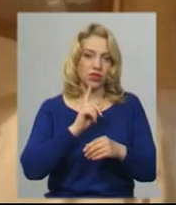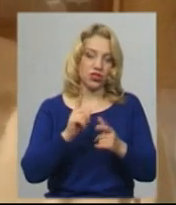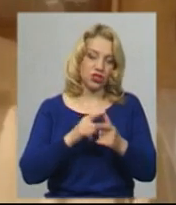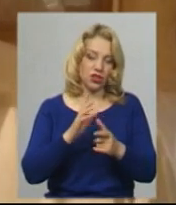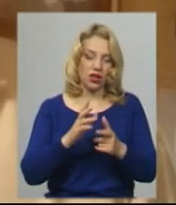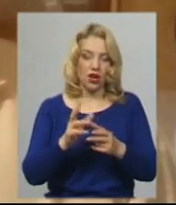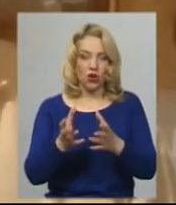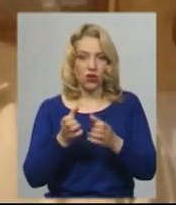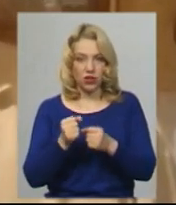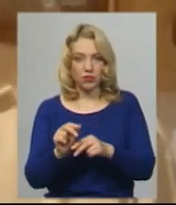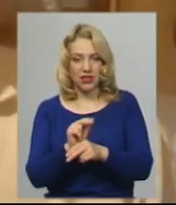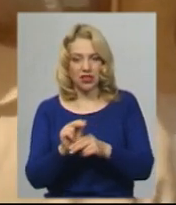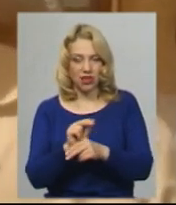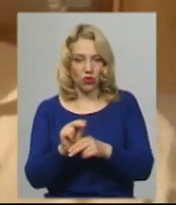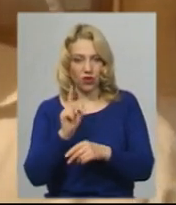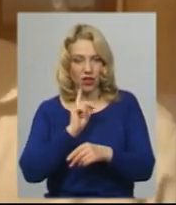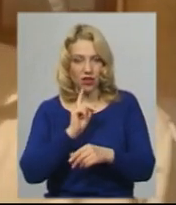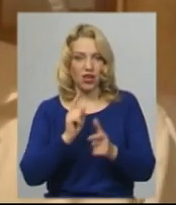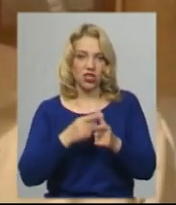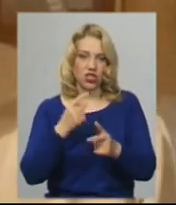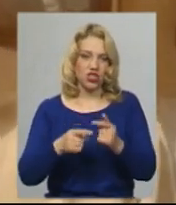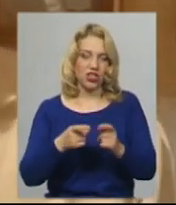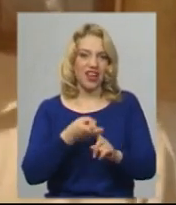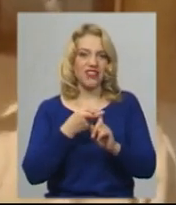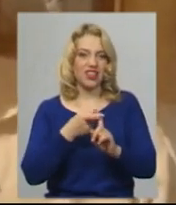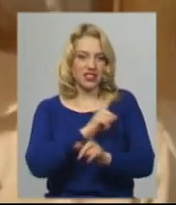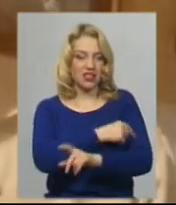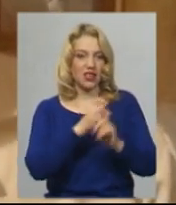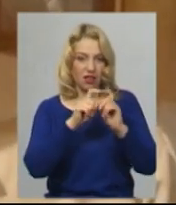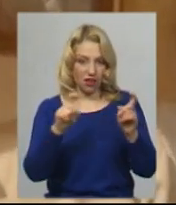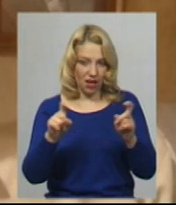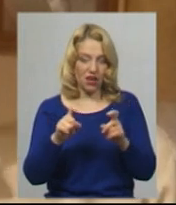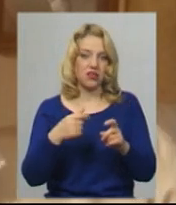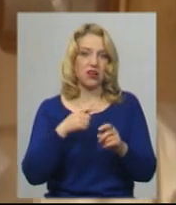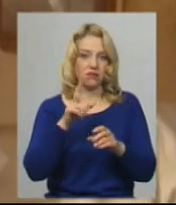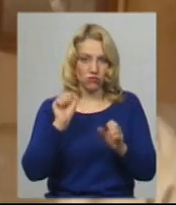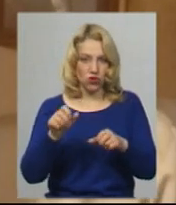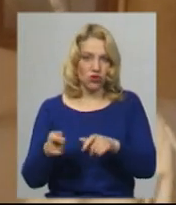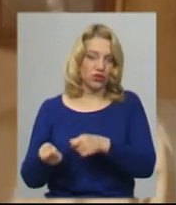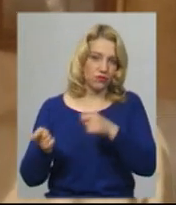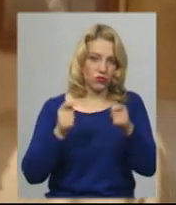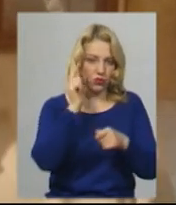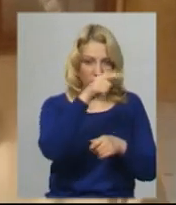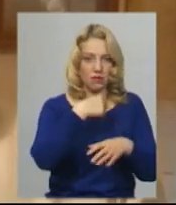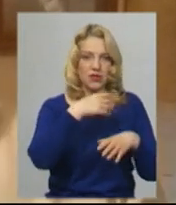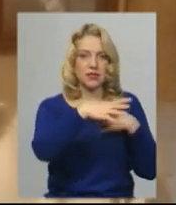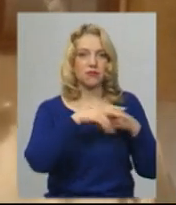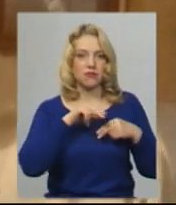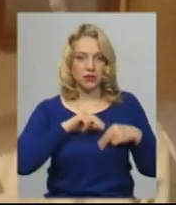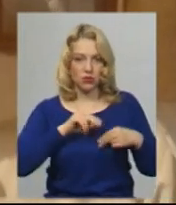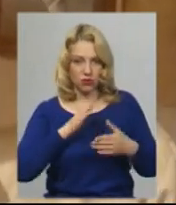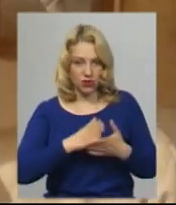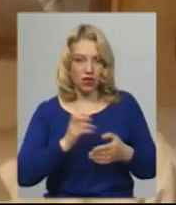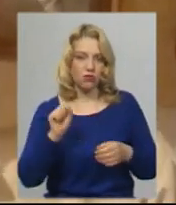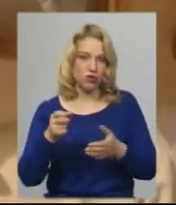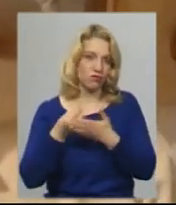інфекційна лікарня. Для нас так само відкрита, ми так само з ними працюємо, співпрацюємо і вони можуть госпіталізуватися